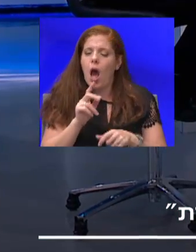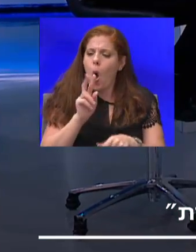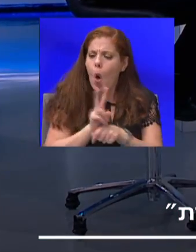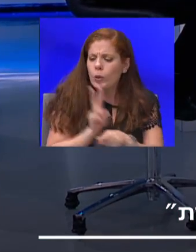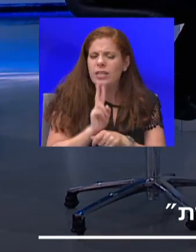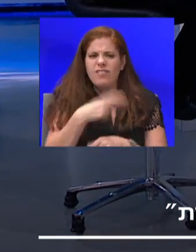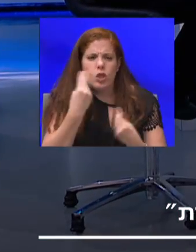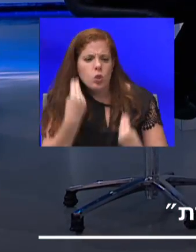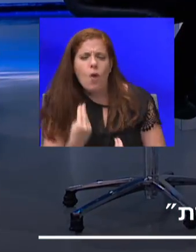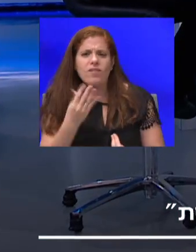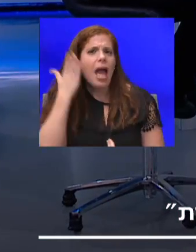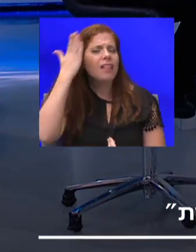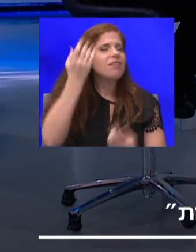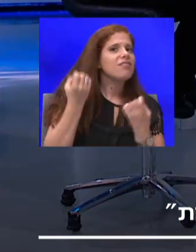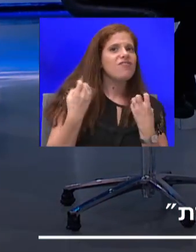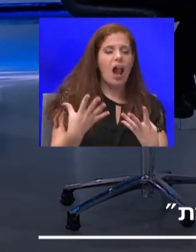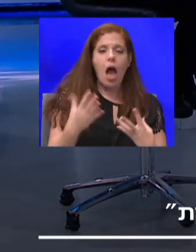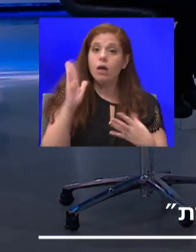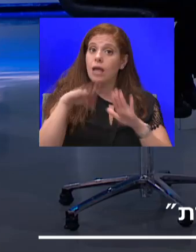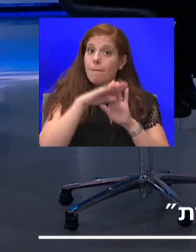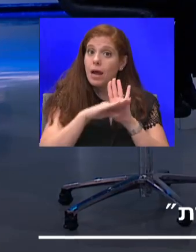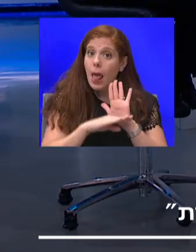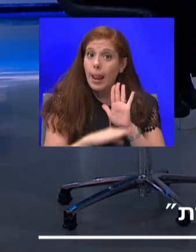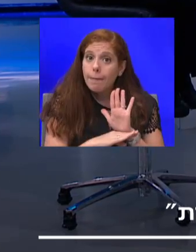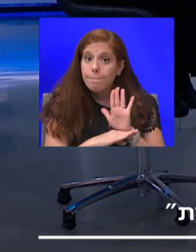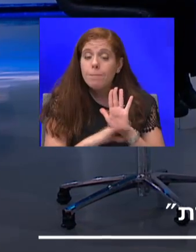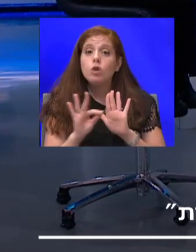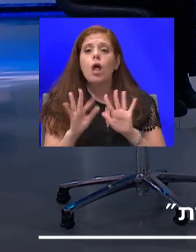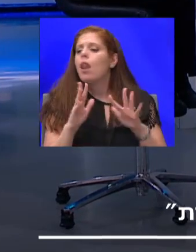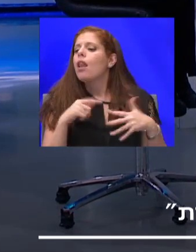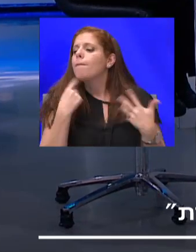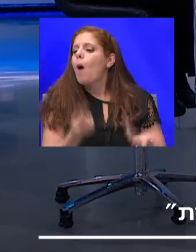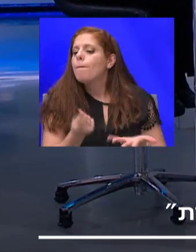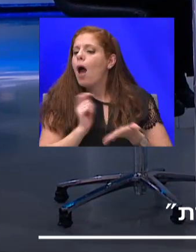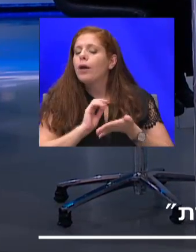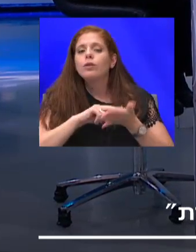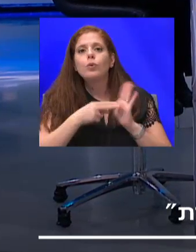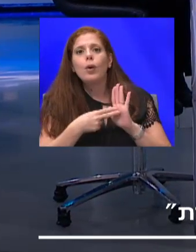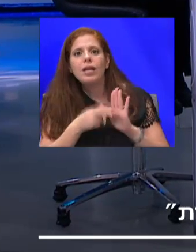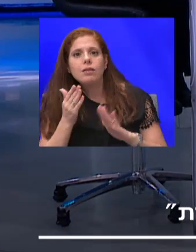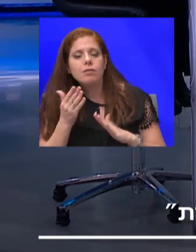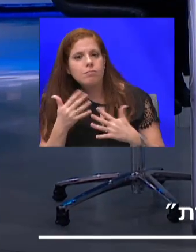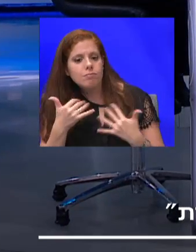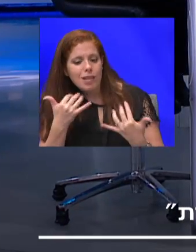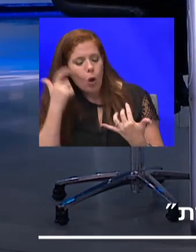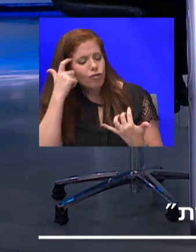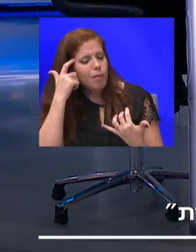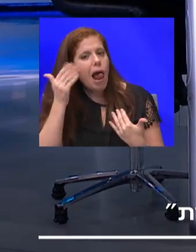אז גם הכללים של מה אומרת תוכנית מתאר, חושבים על עתיד סטטי ולא דינמי.